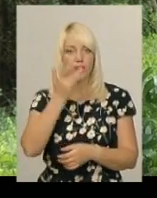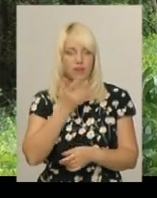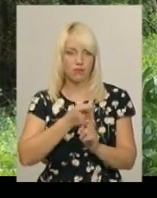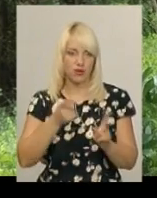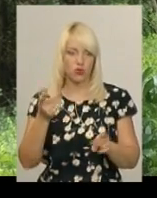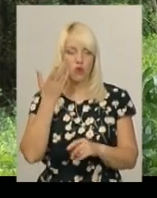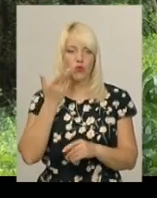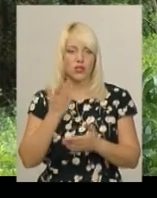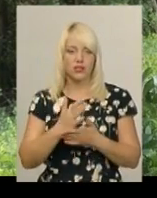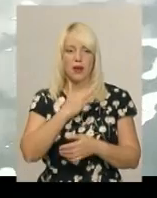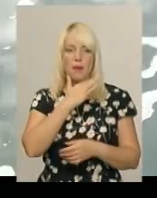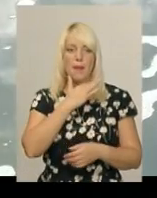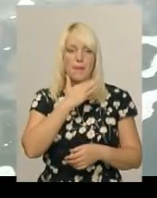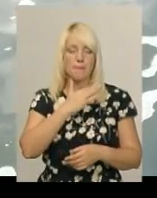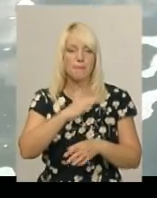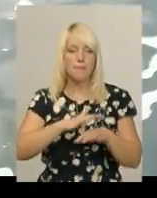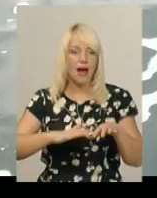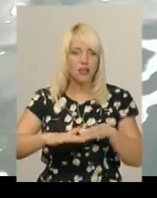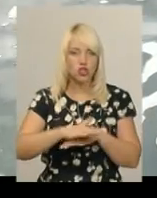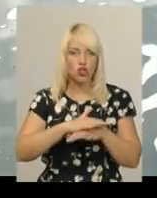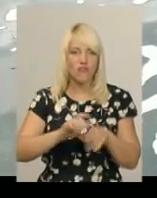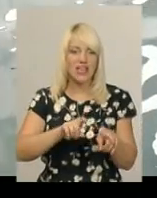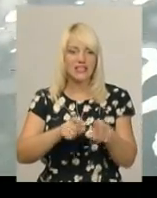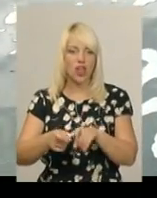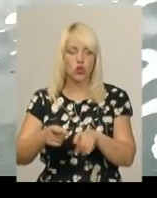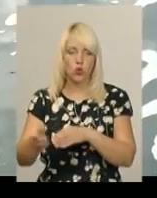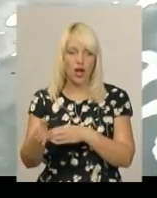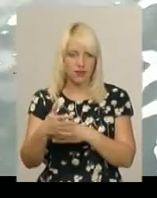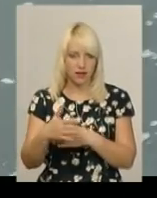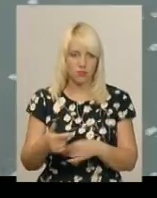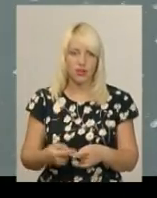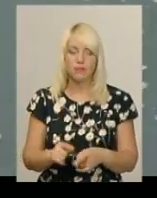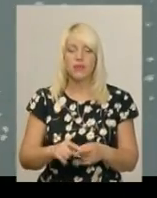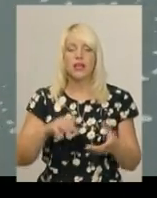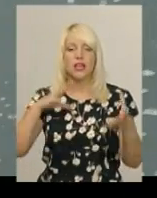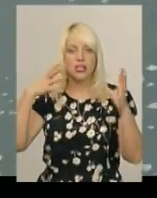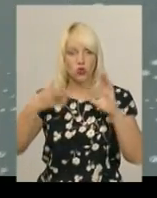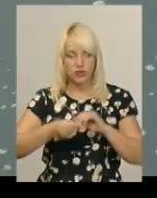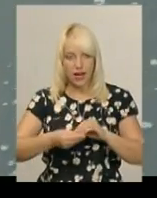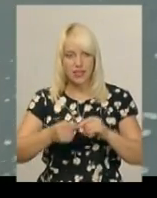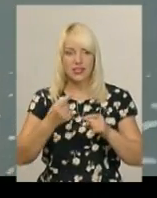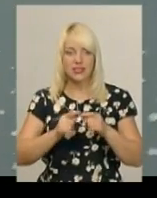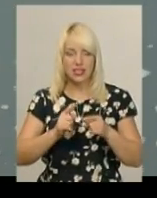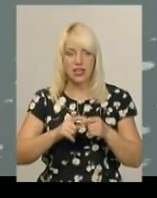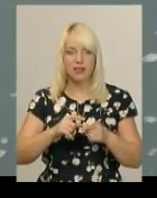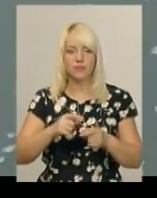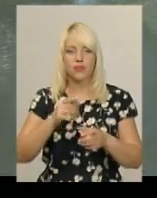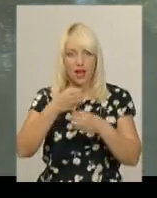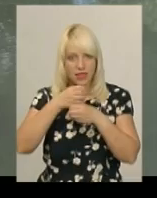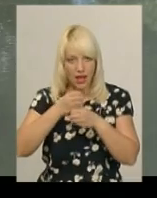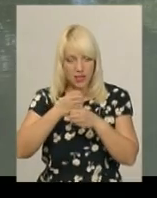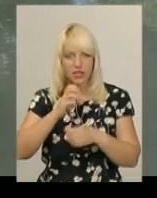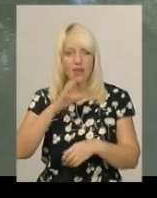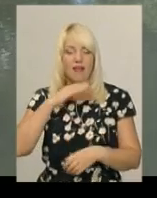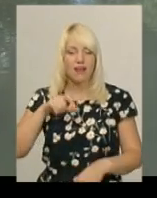масова задуха риби. Результати лабораторних досліджень річки Случ будуть відомі у п'ятницю. Дарина Денисенко, Олександр Горішевський.